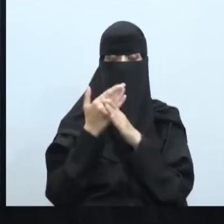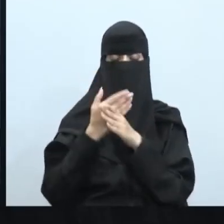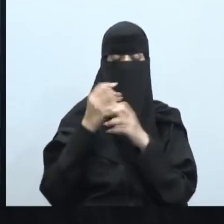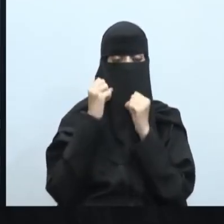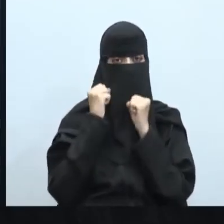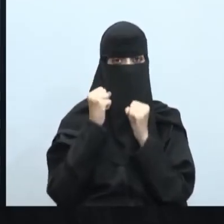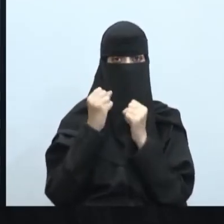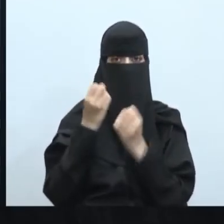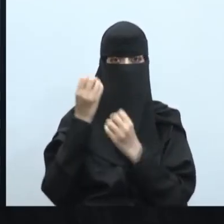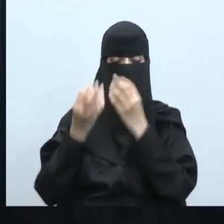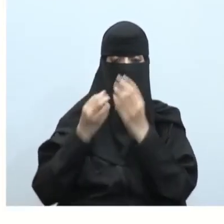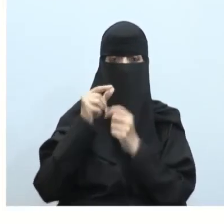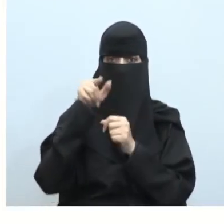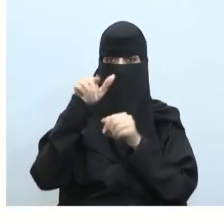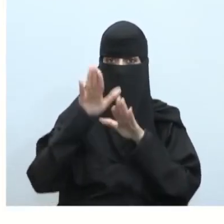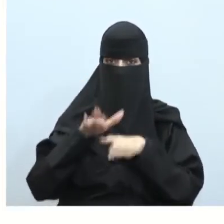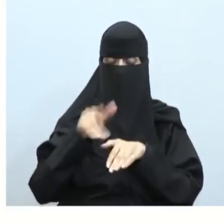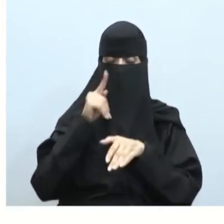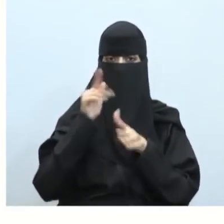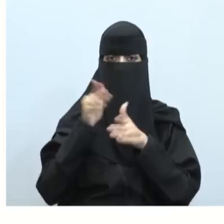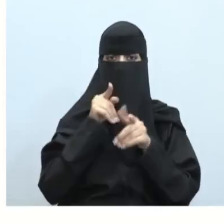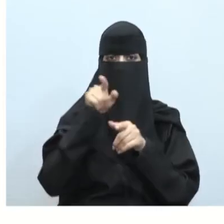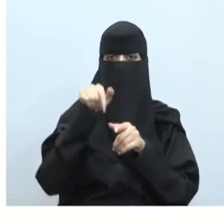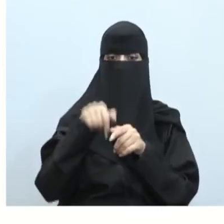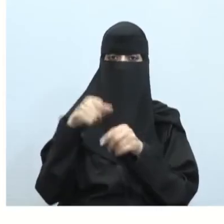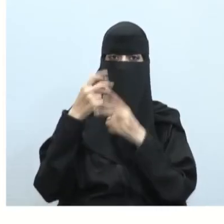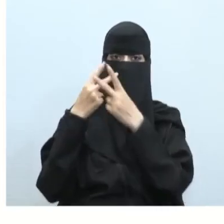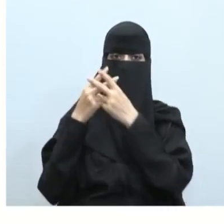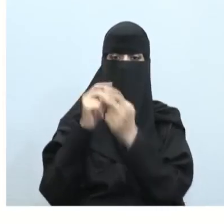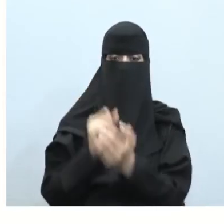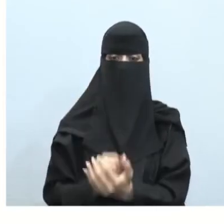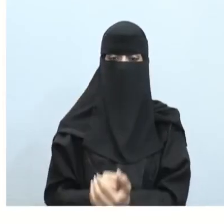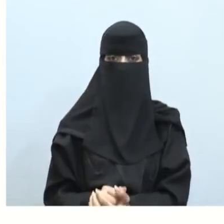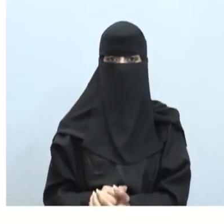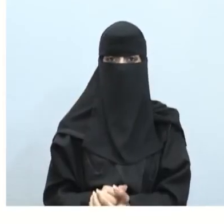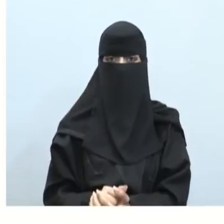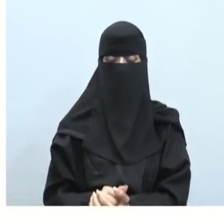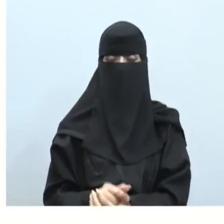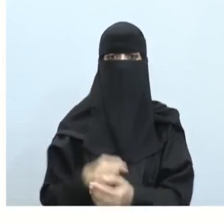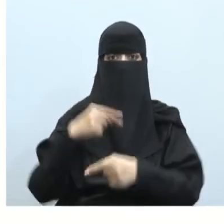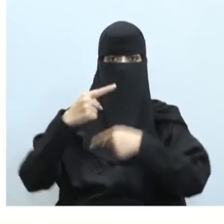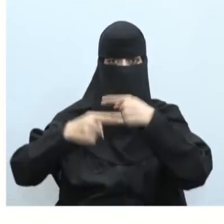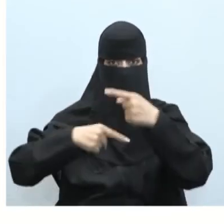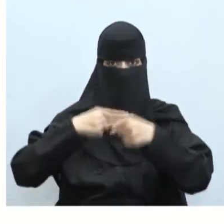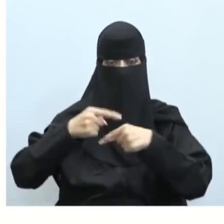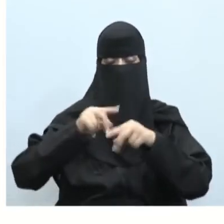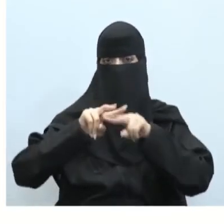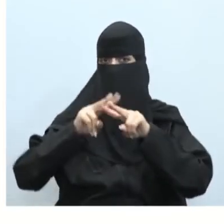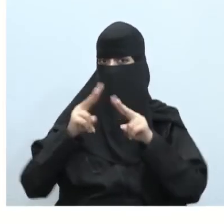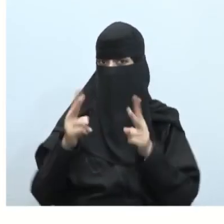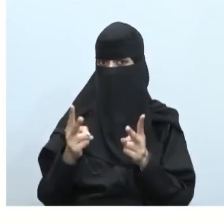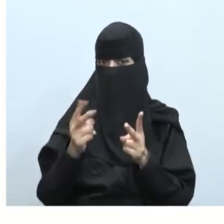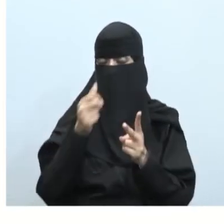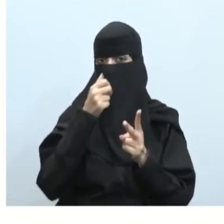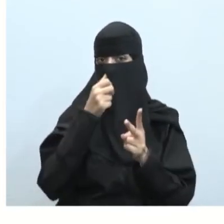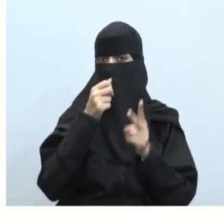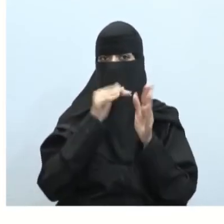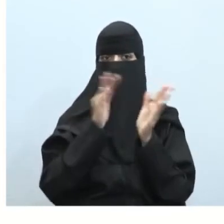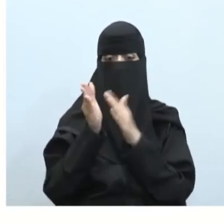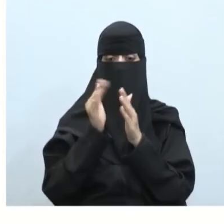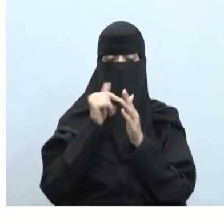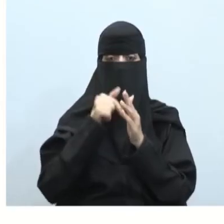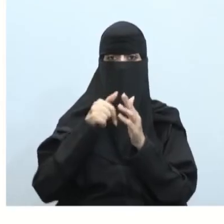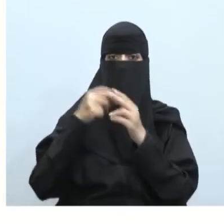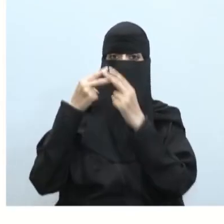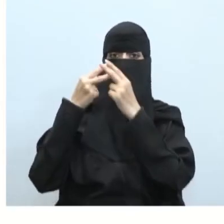قوة الاحتراق التي تحدث في هذا النجم فعادة تختلف كما ذكرت لكم أحجامها من